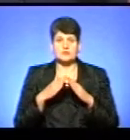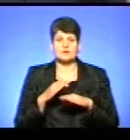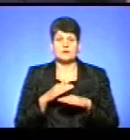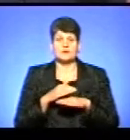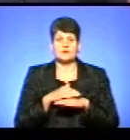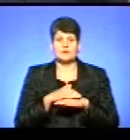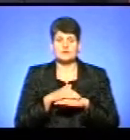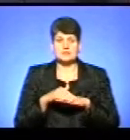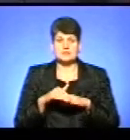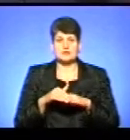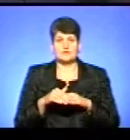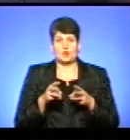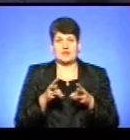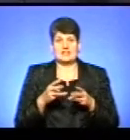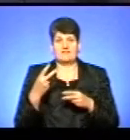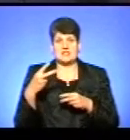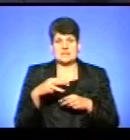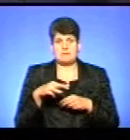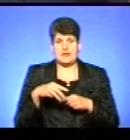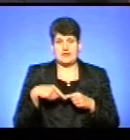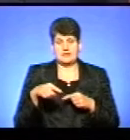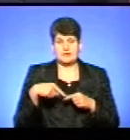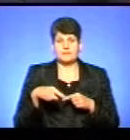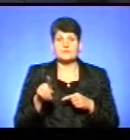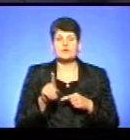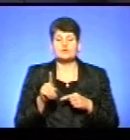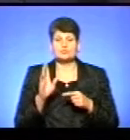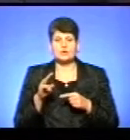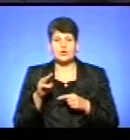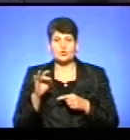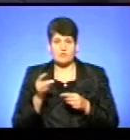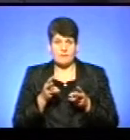20 метрів. Ви можете знати, якщо палити торфом, що це буде?